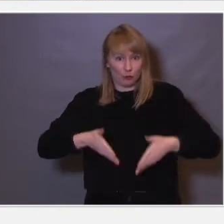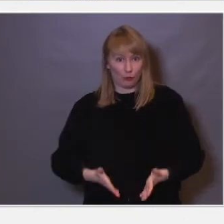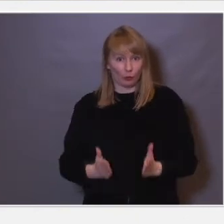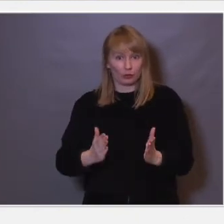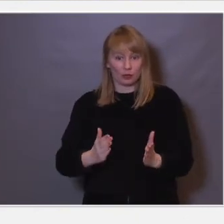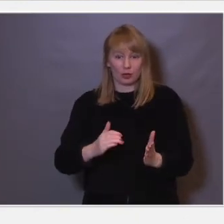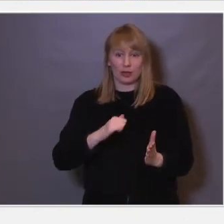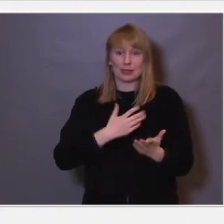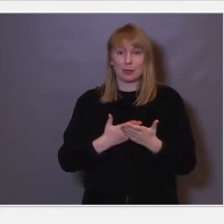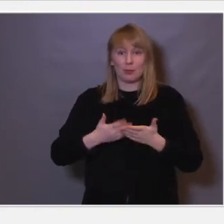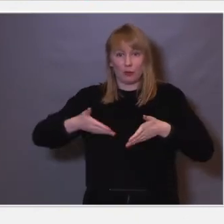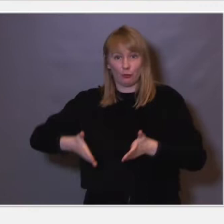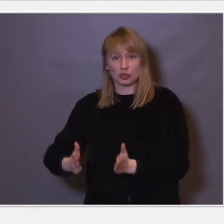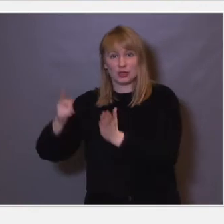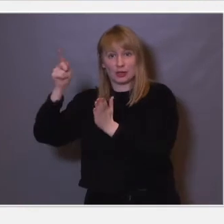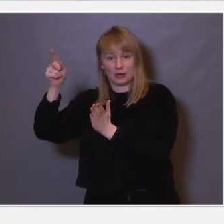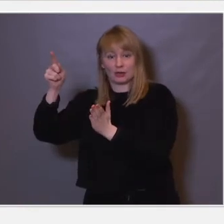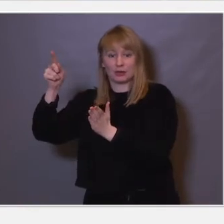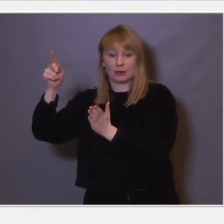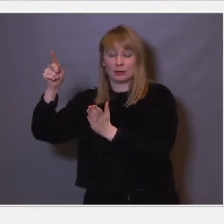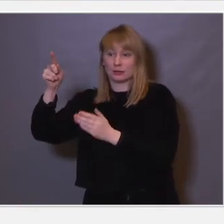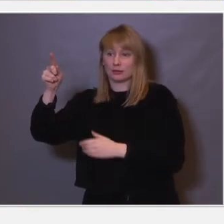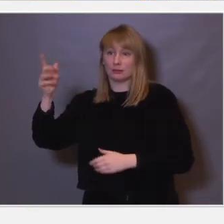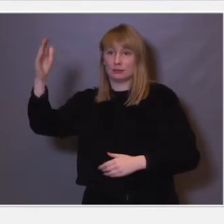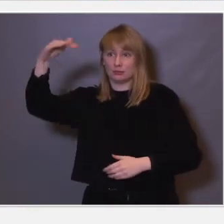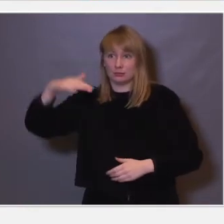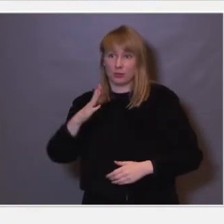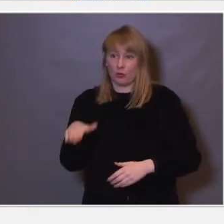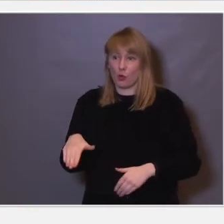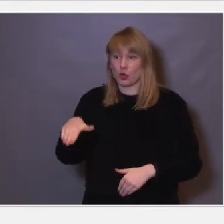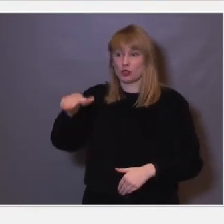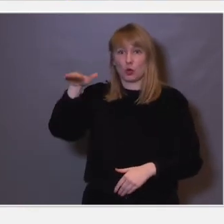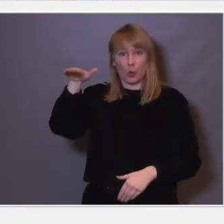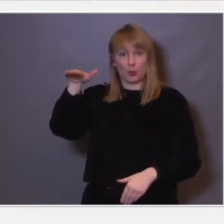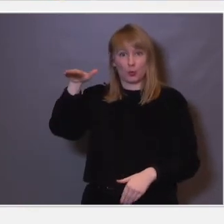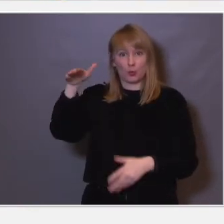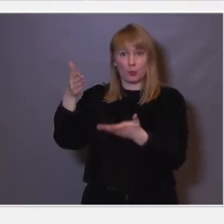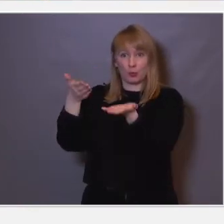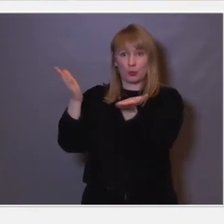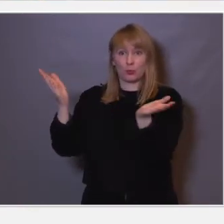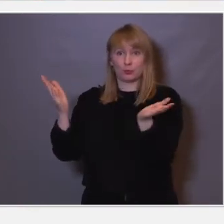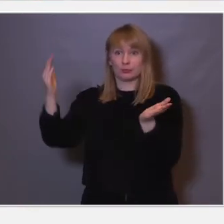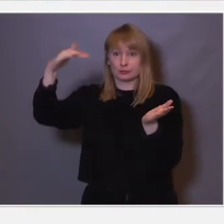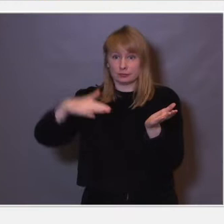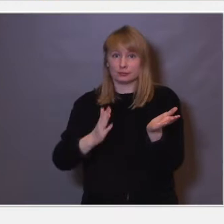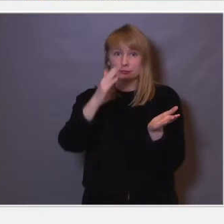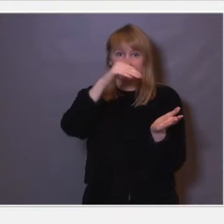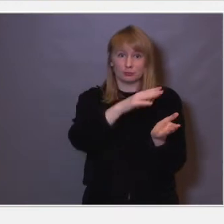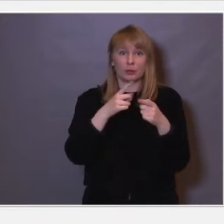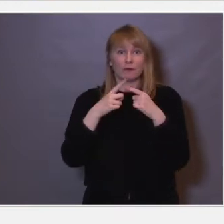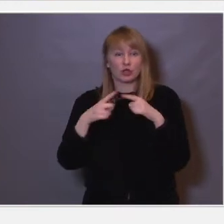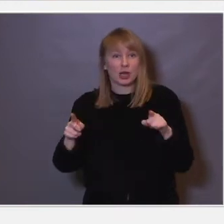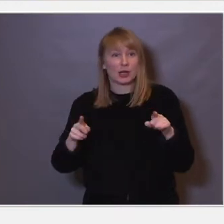fødsel her til venstre, og så har du på en måte hvordan barna vokser opp, så ser du det at det er periode for de ulike